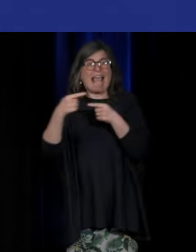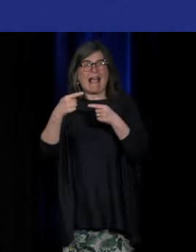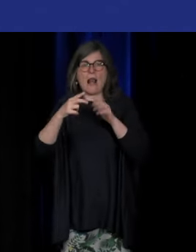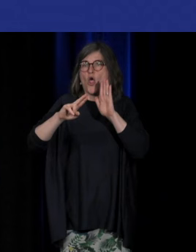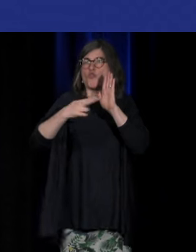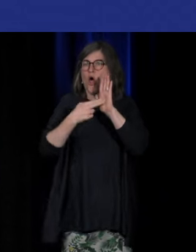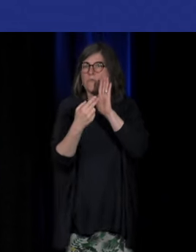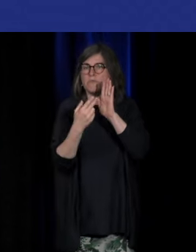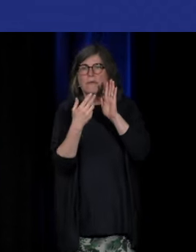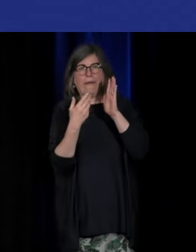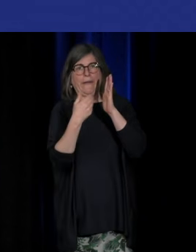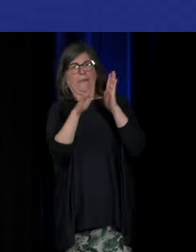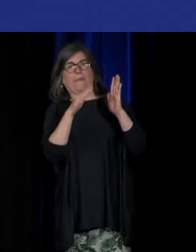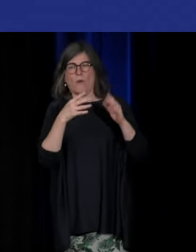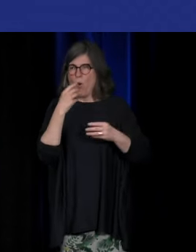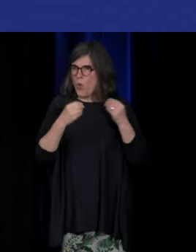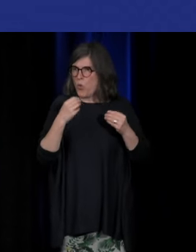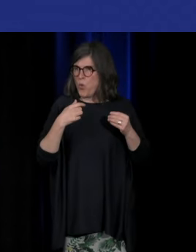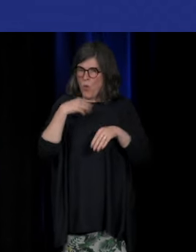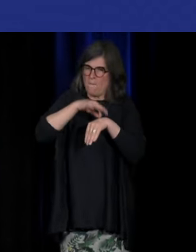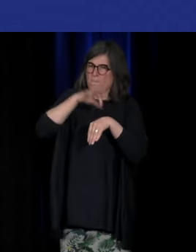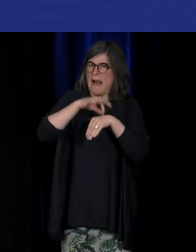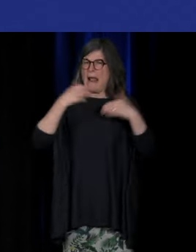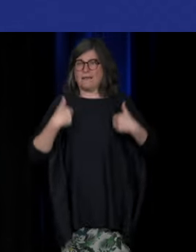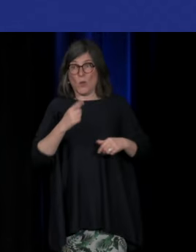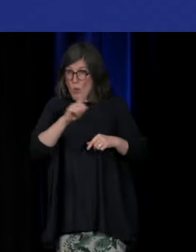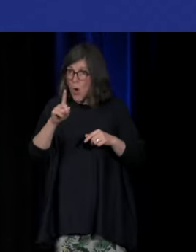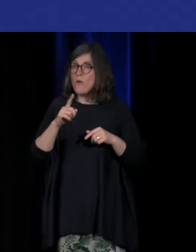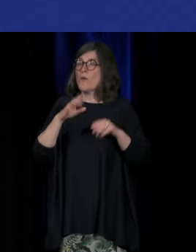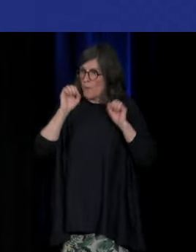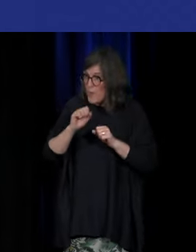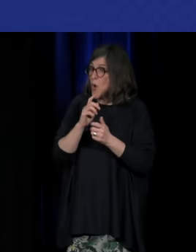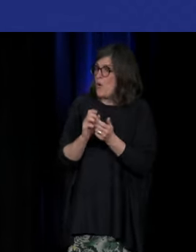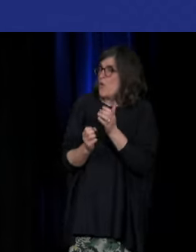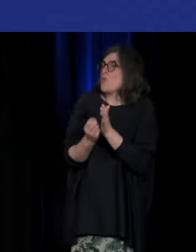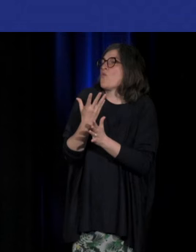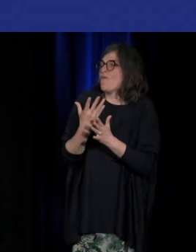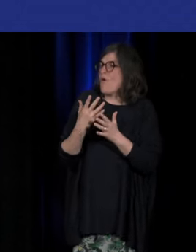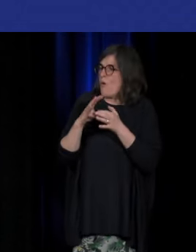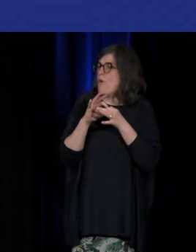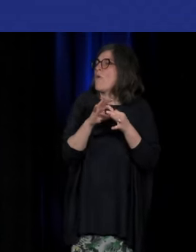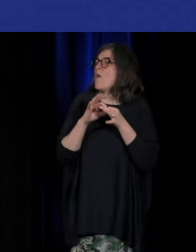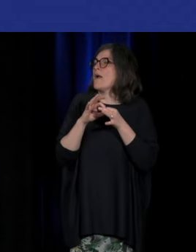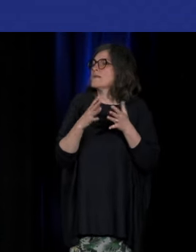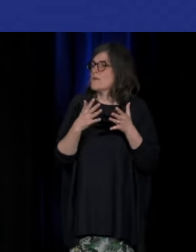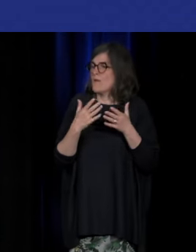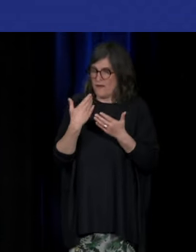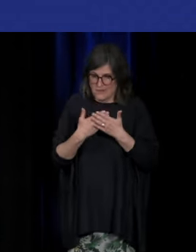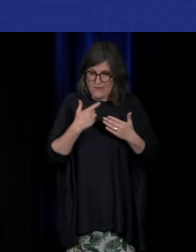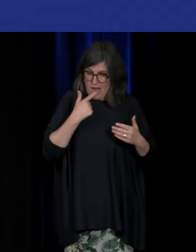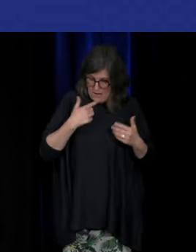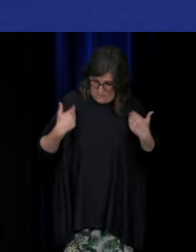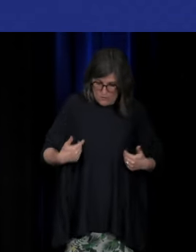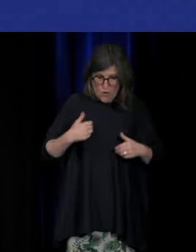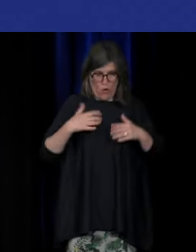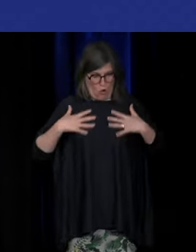normes la santé veut dire ou la maladie veut dire que l'individu a d'autres normes et c'est rapport au milieu c'est rapport aux soins c'est rapport à son propre